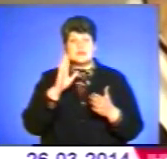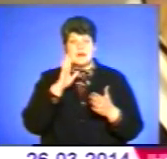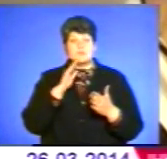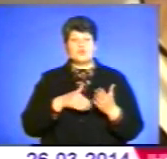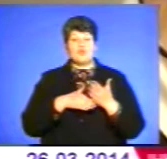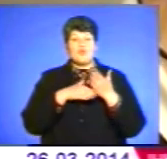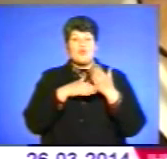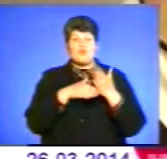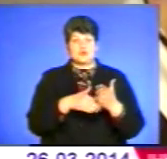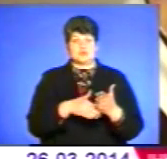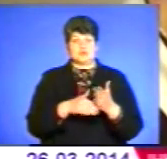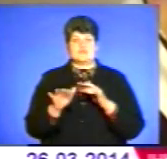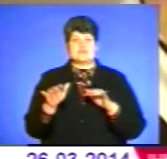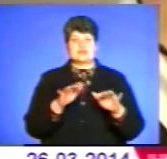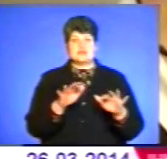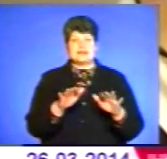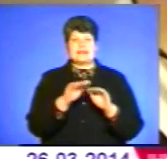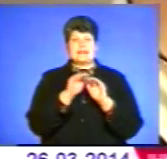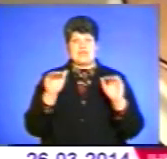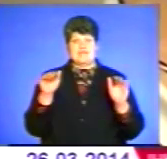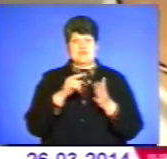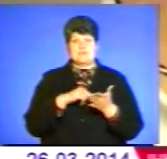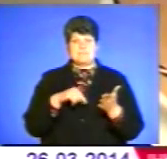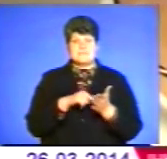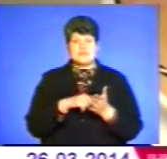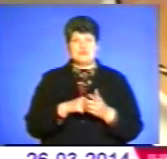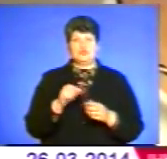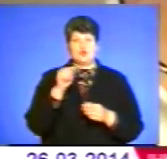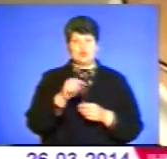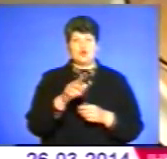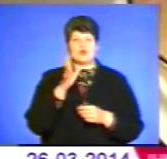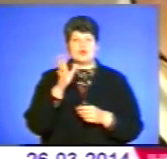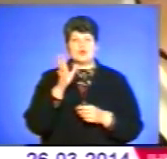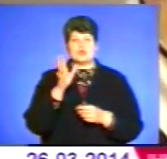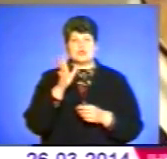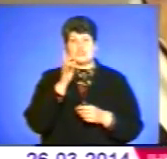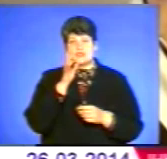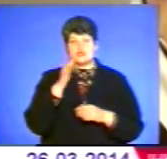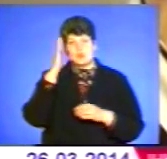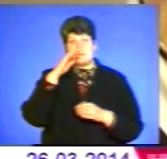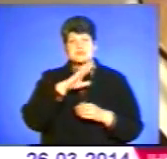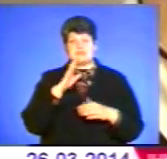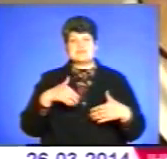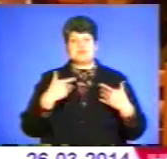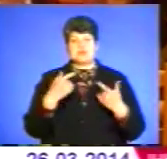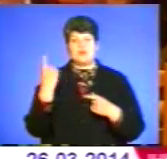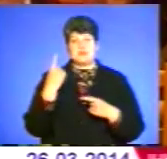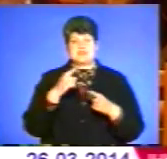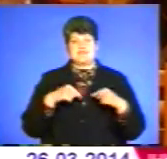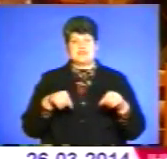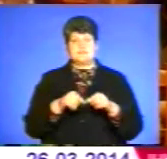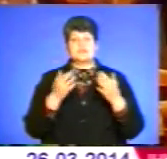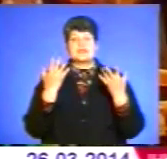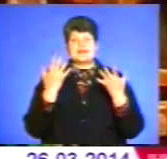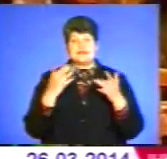корекційних заходах на рівні міста. До того часу батьки зверталися у обласне відділення. Кількість